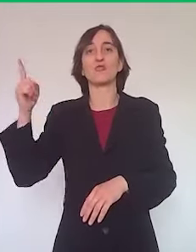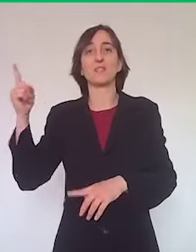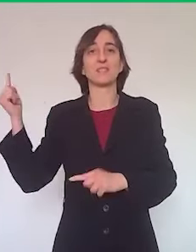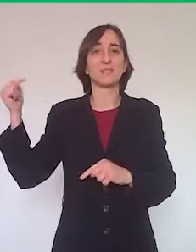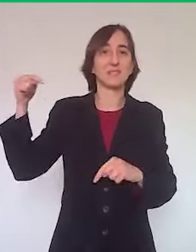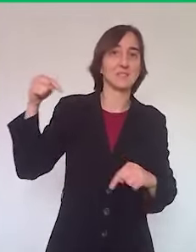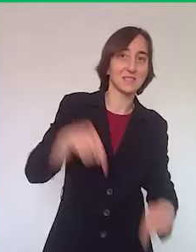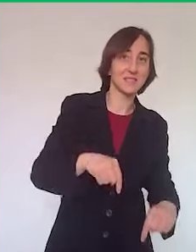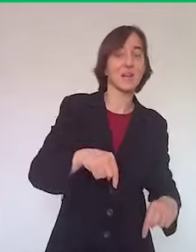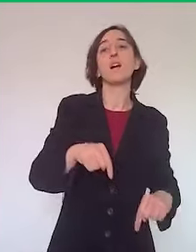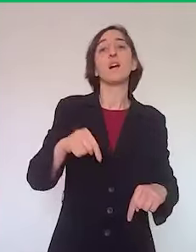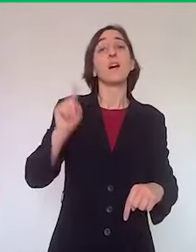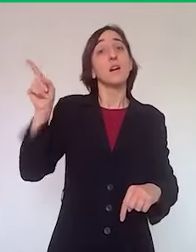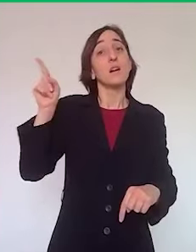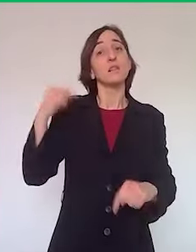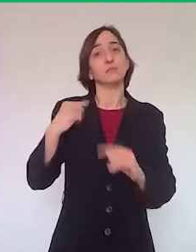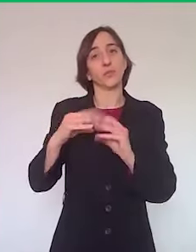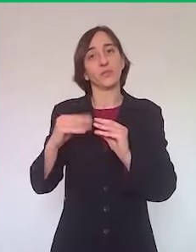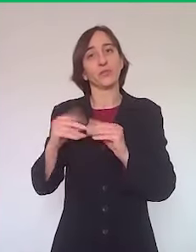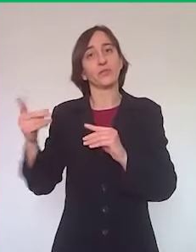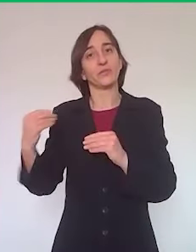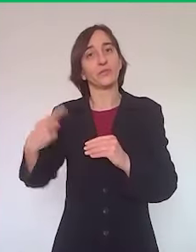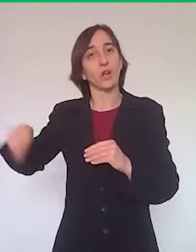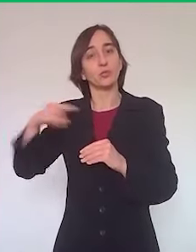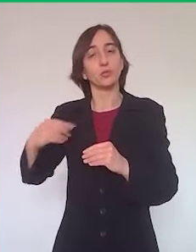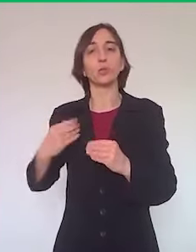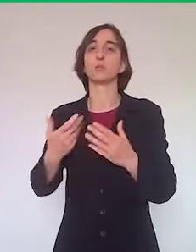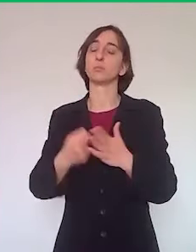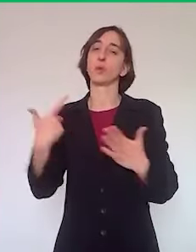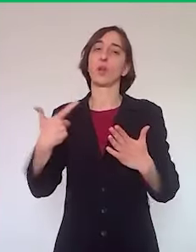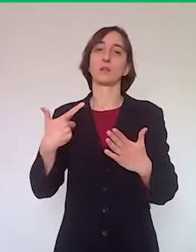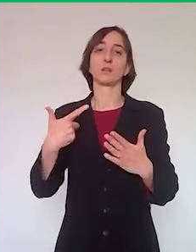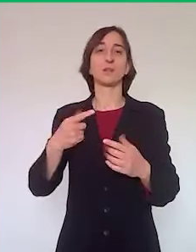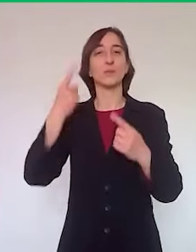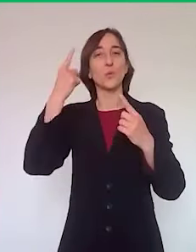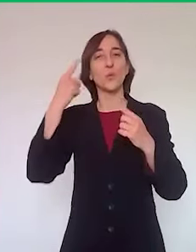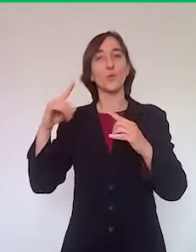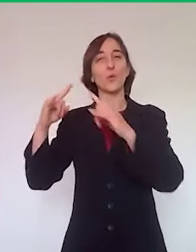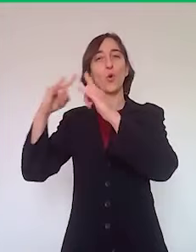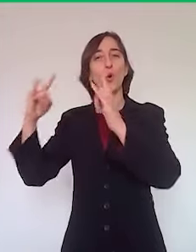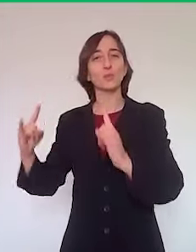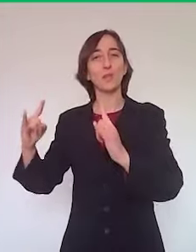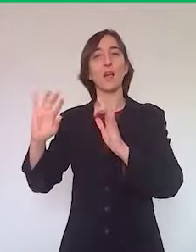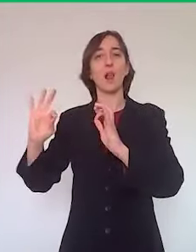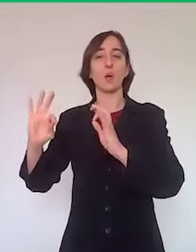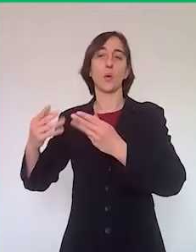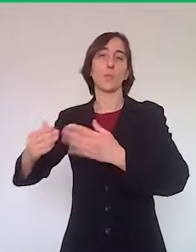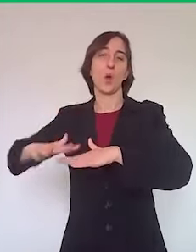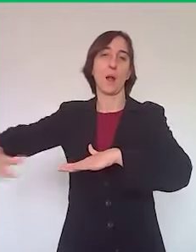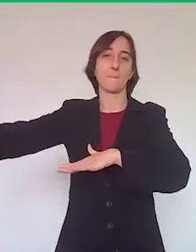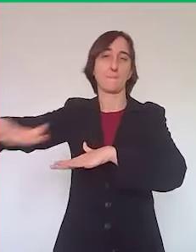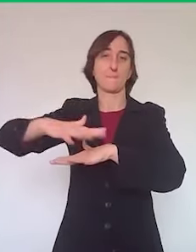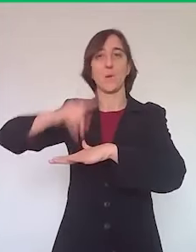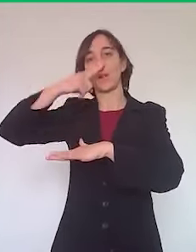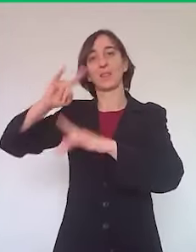importante, si è iniziato lo smontaggio di un ospedale da campo militare che nel momento più